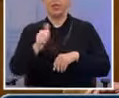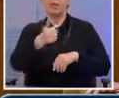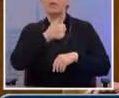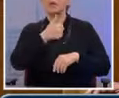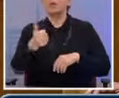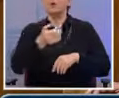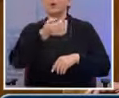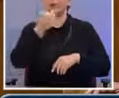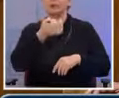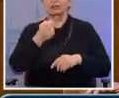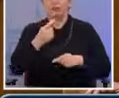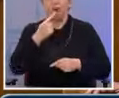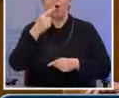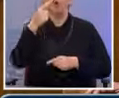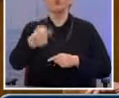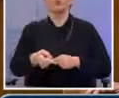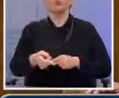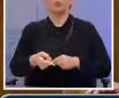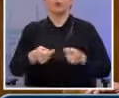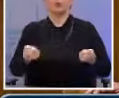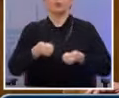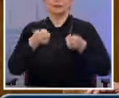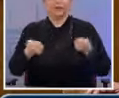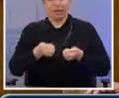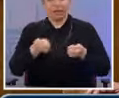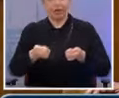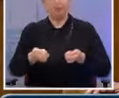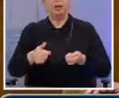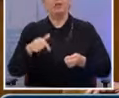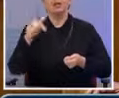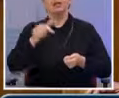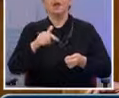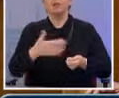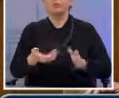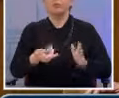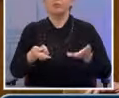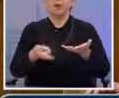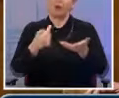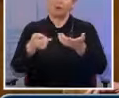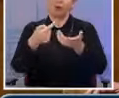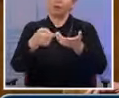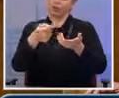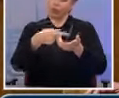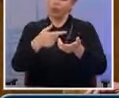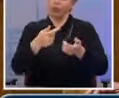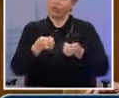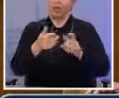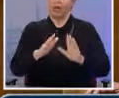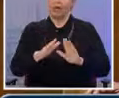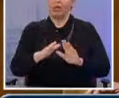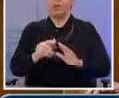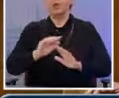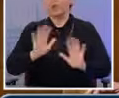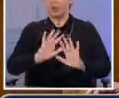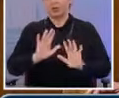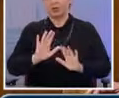μεγεθών του επόμενου έτους και οι παραδοχές τις οποίες στηρίζονται οι στόχοι αυτοί. Η ελληνική οικονομία έχει